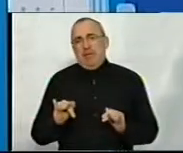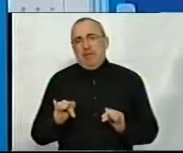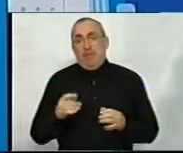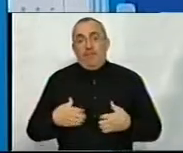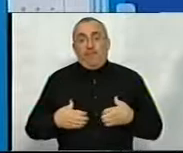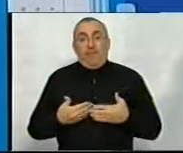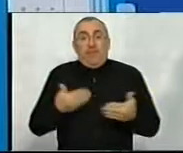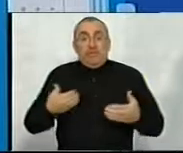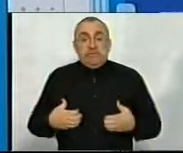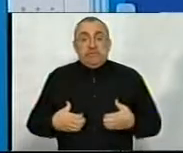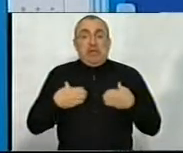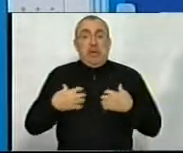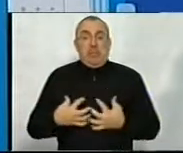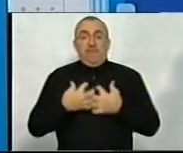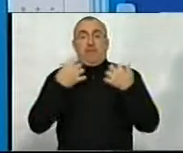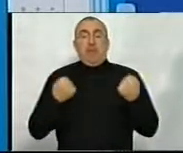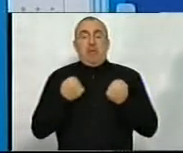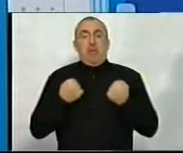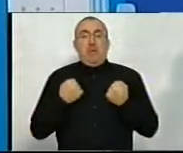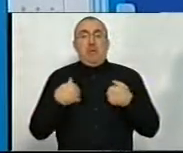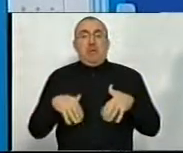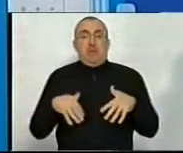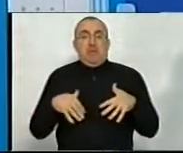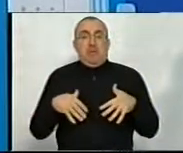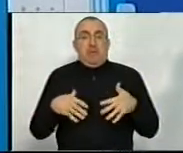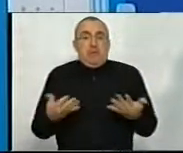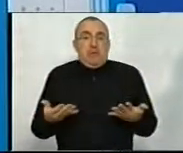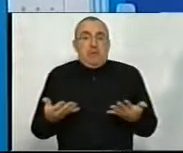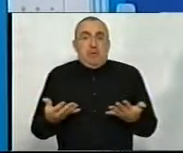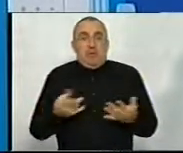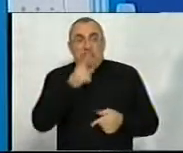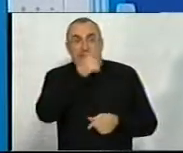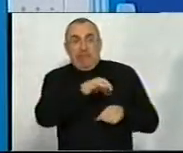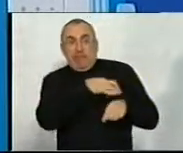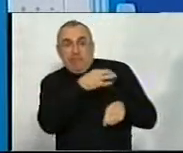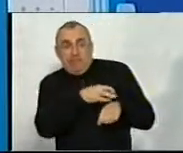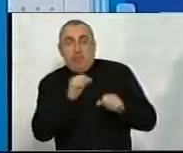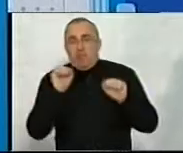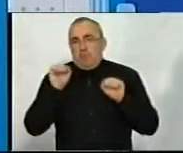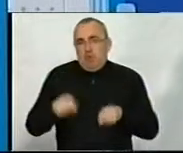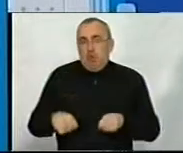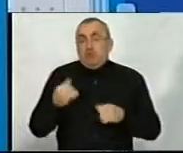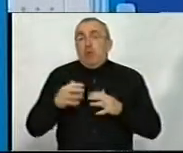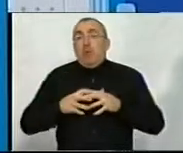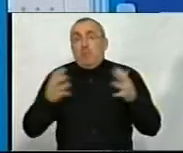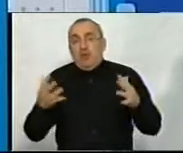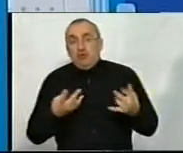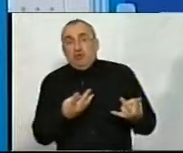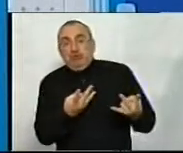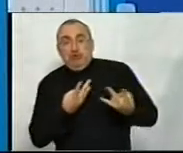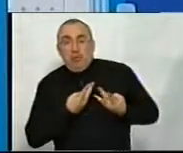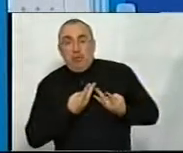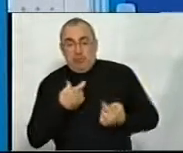страху, який панує, який заселив критник, що це може ще більше нашкодити